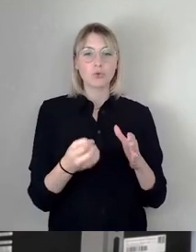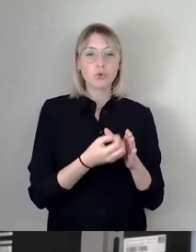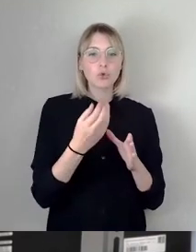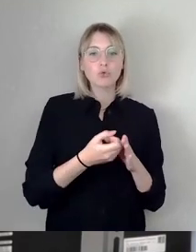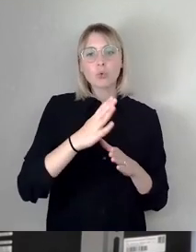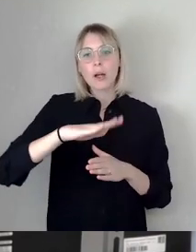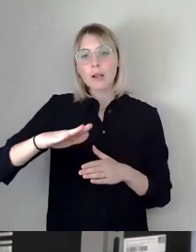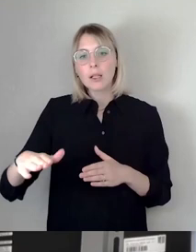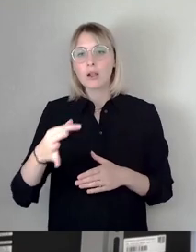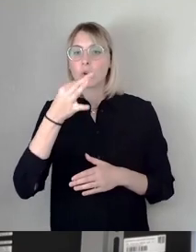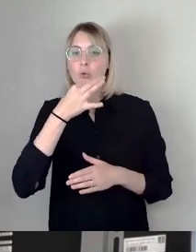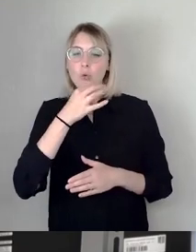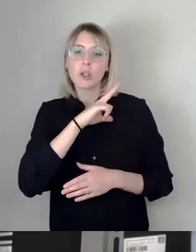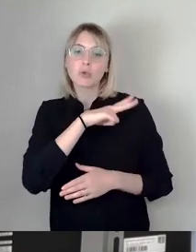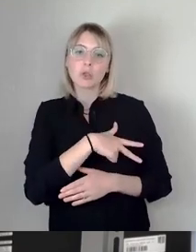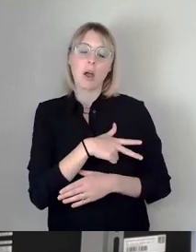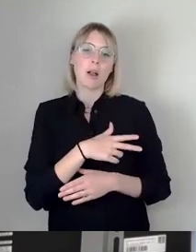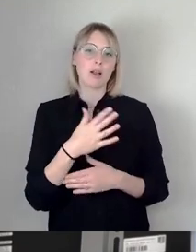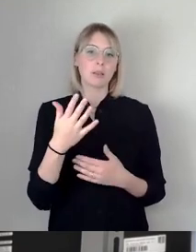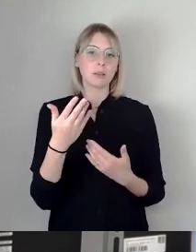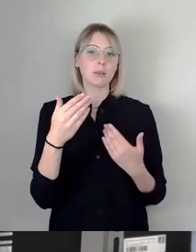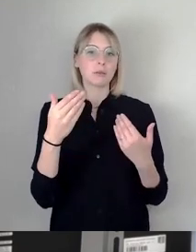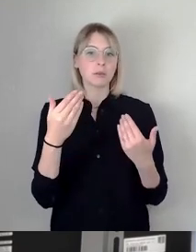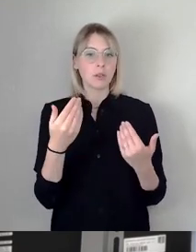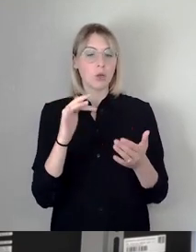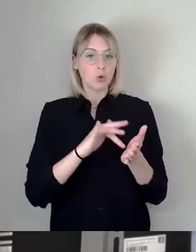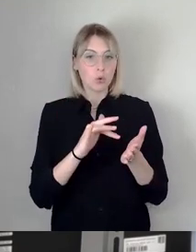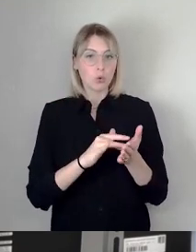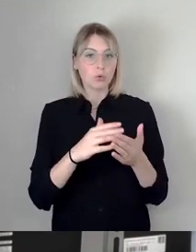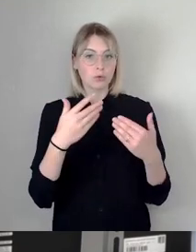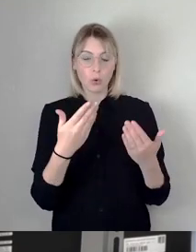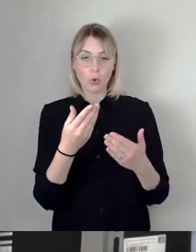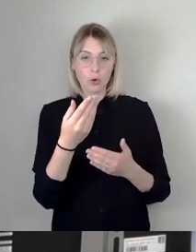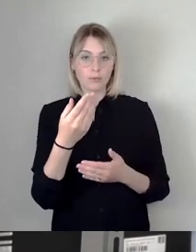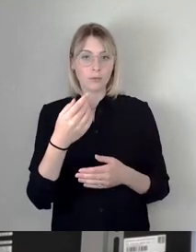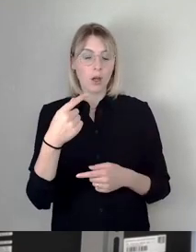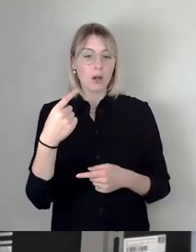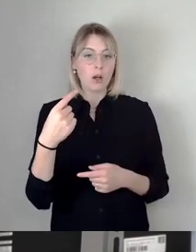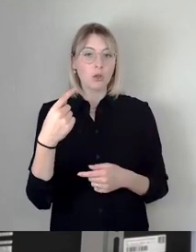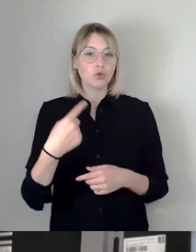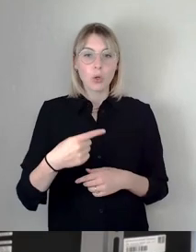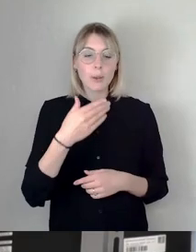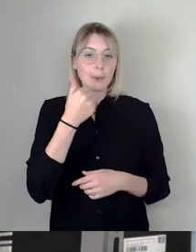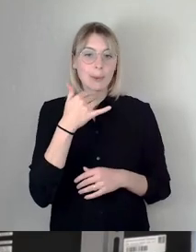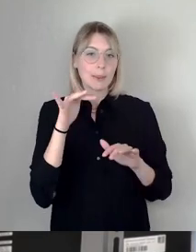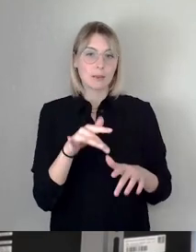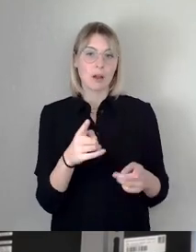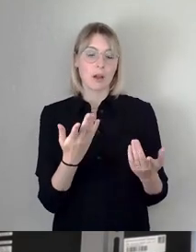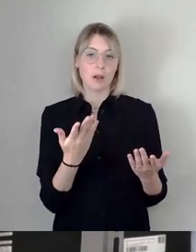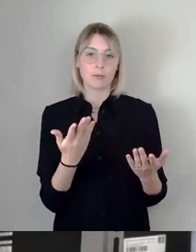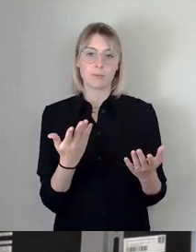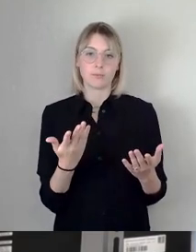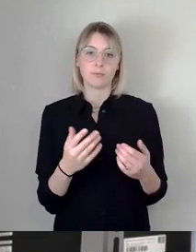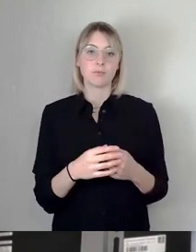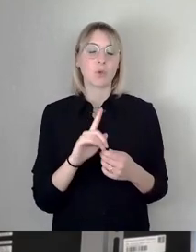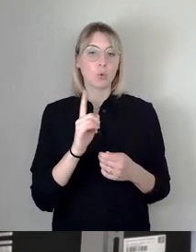sowie Soziales verdanken wir der Tatsache, dass Dresden keine Schulden zu tilgen hatte und gleichzeitig die lokale Wirtschaft zu